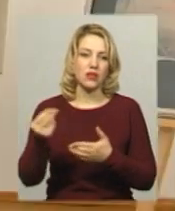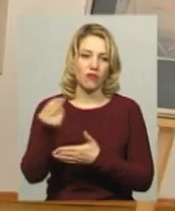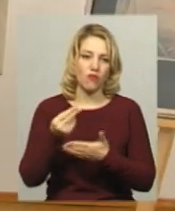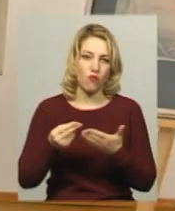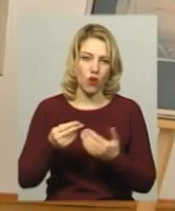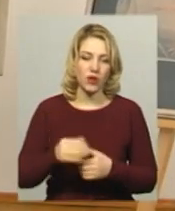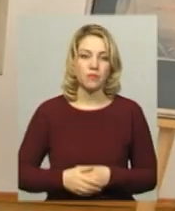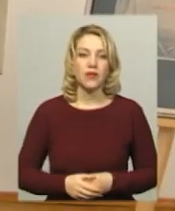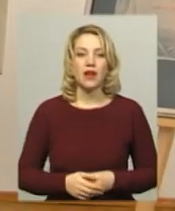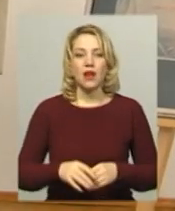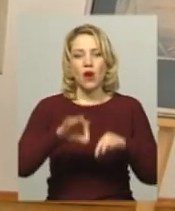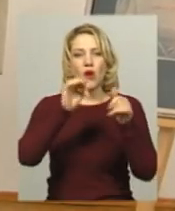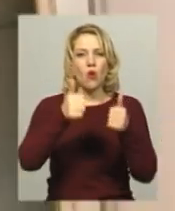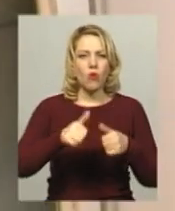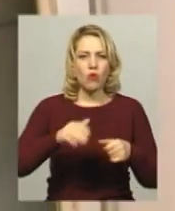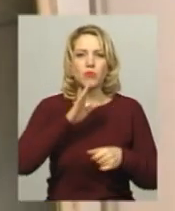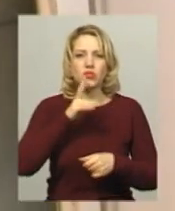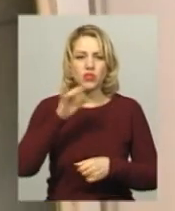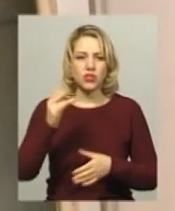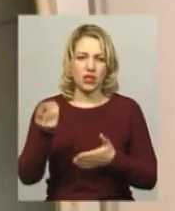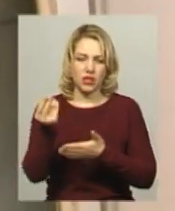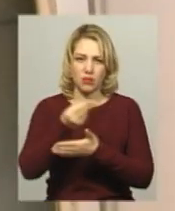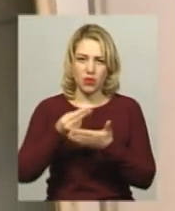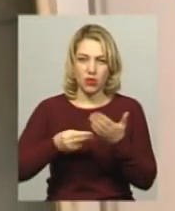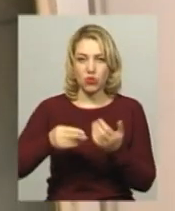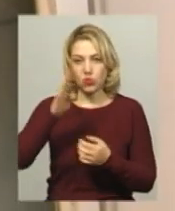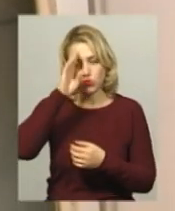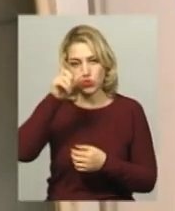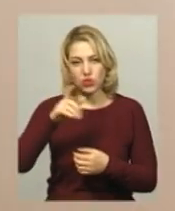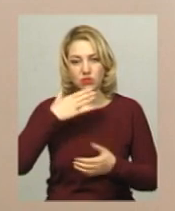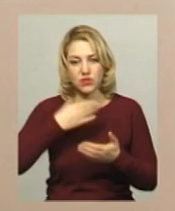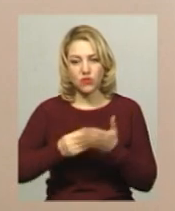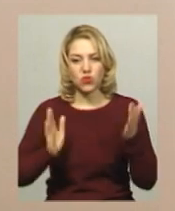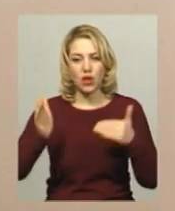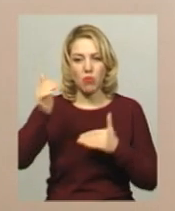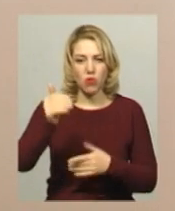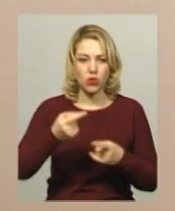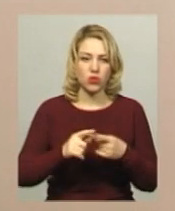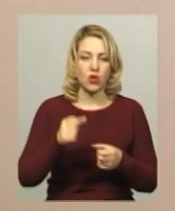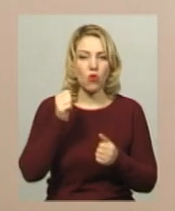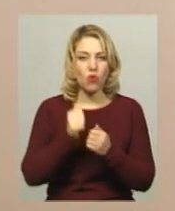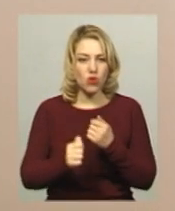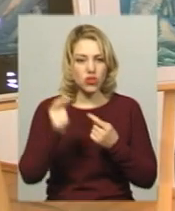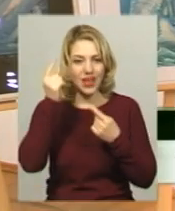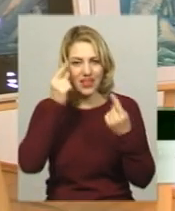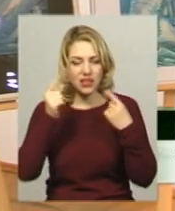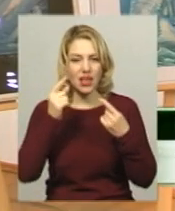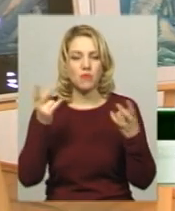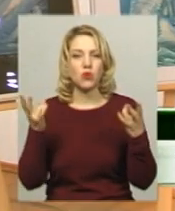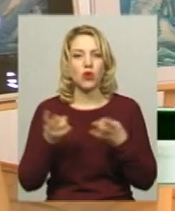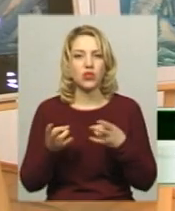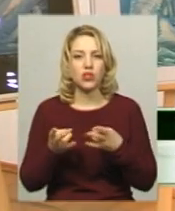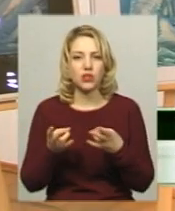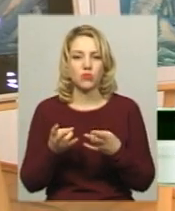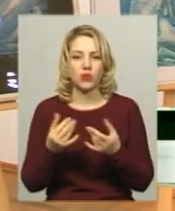образ жінки, який відтворює художник у своїх полотнах, Михайло Андрійчук каже, кожна ідея потребує вираження певного образу. Жінка